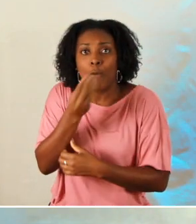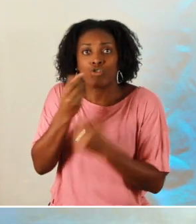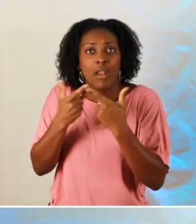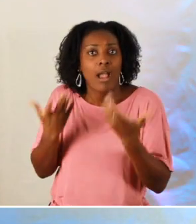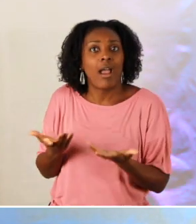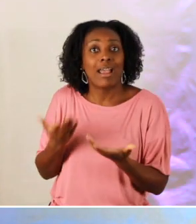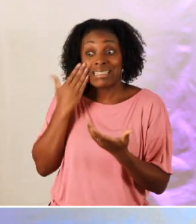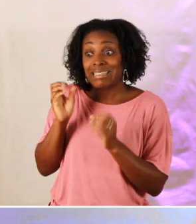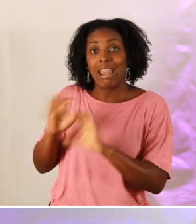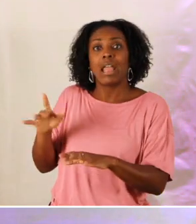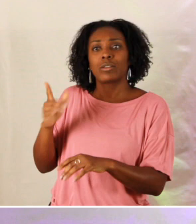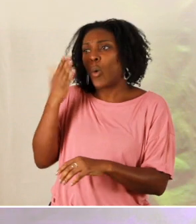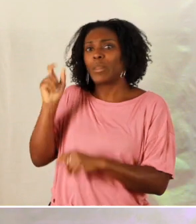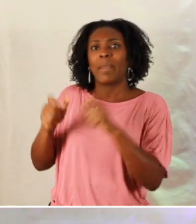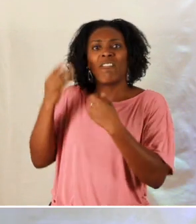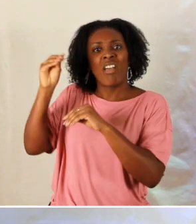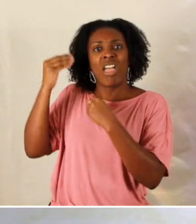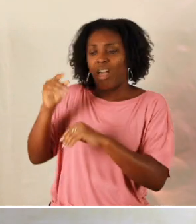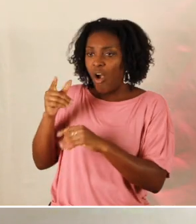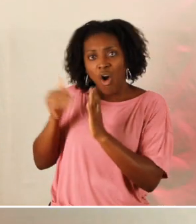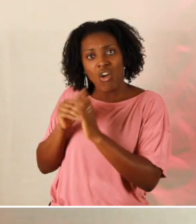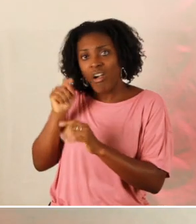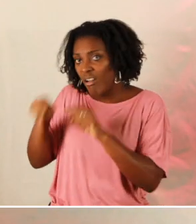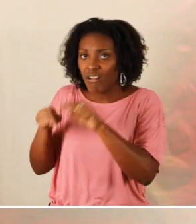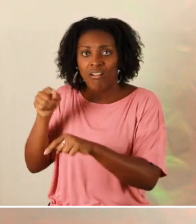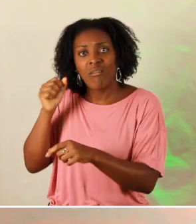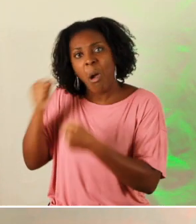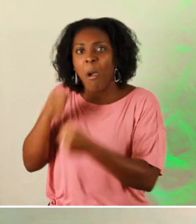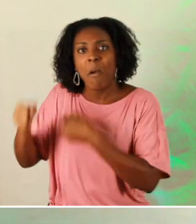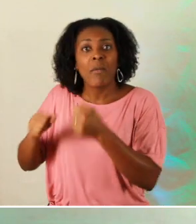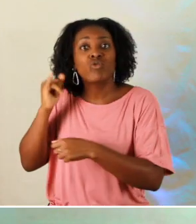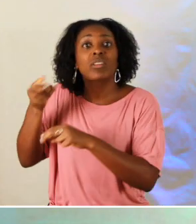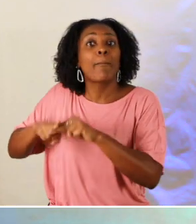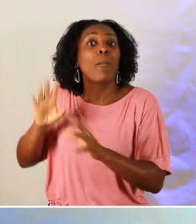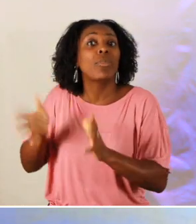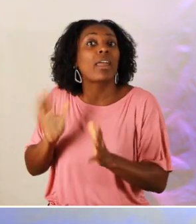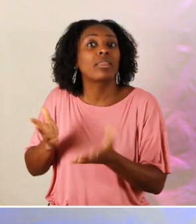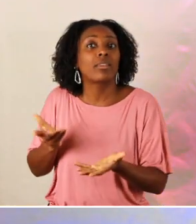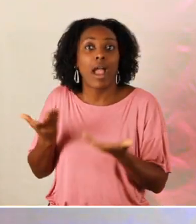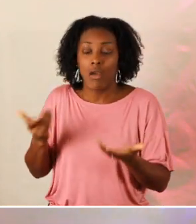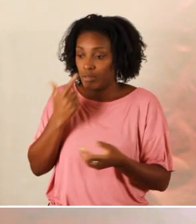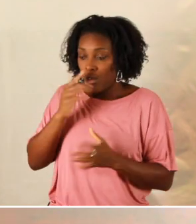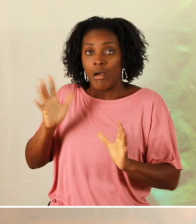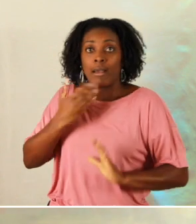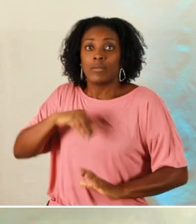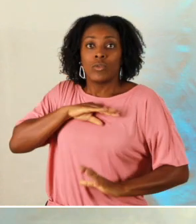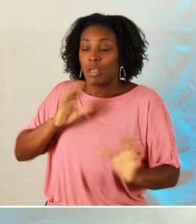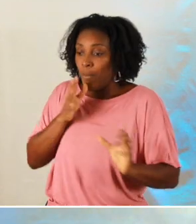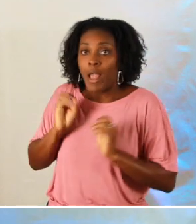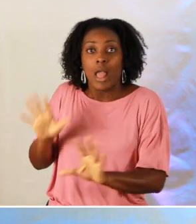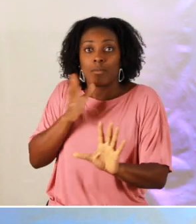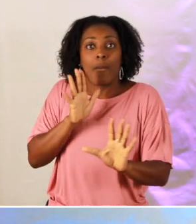revoir à nouveau des brigands venir le taper et peut-être même le faire mourir cette fois ci donc il se sentait responsable